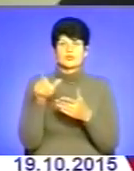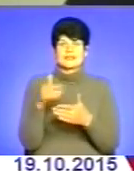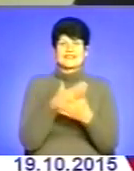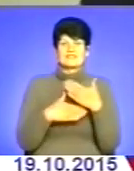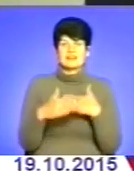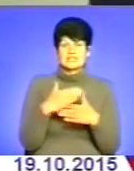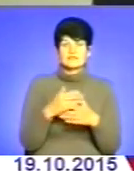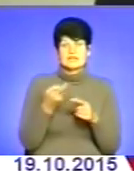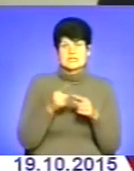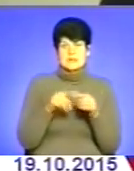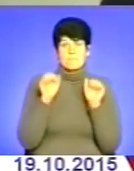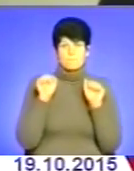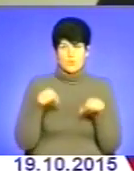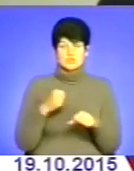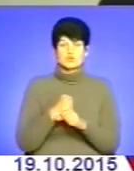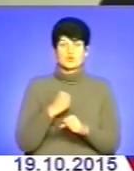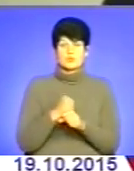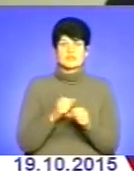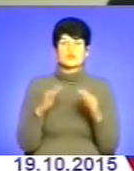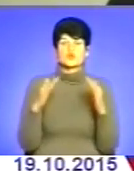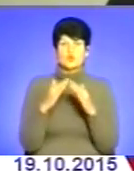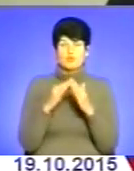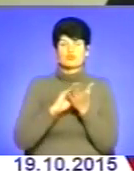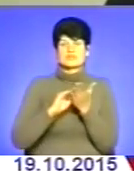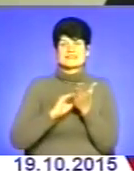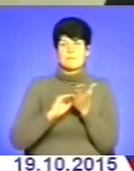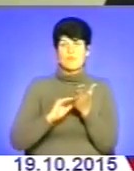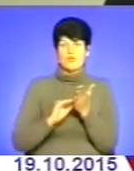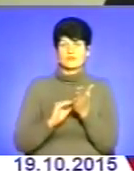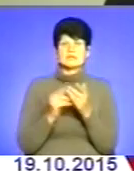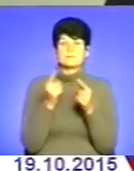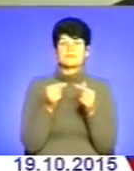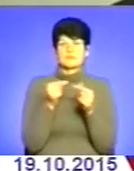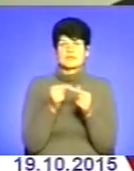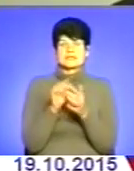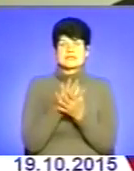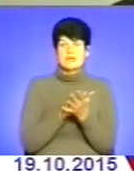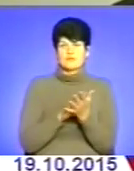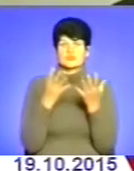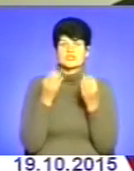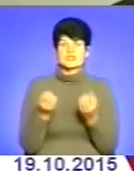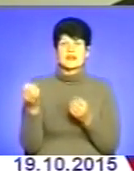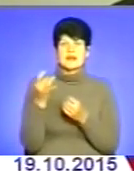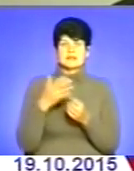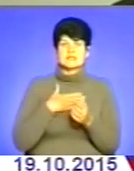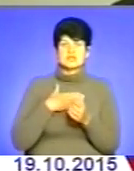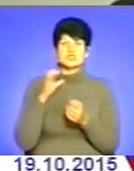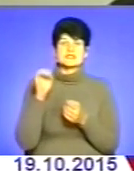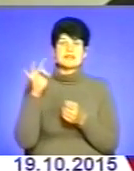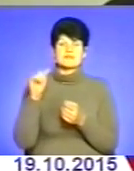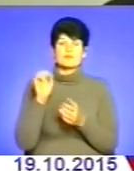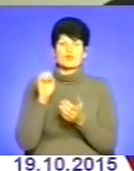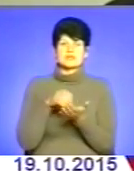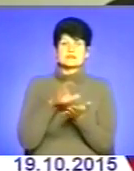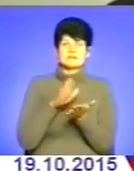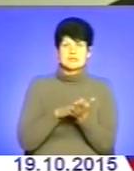переміщуватись Вона це може зробити з дому, заповнити відповідну заявку Через наш сервіс можна буде записатись